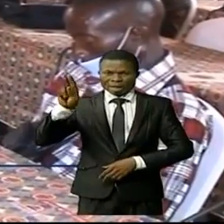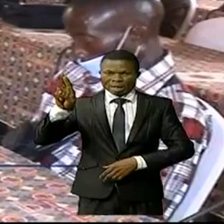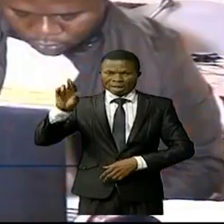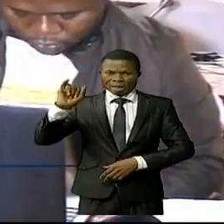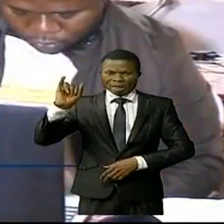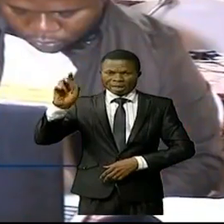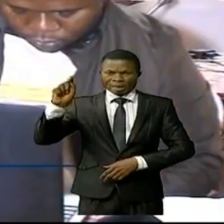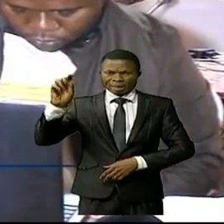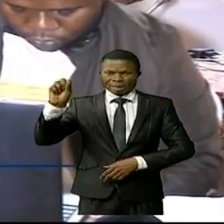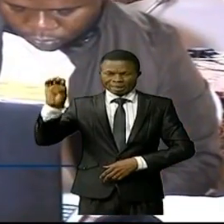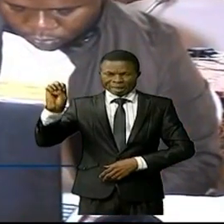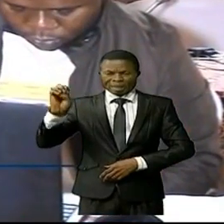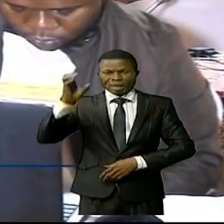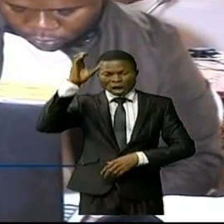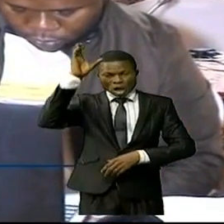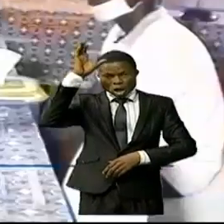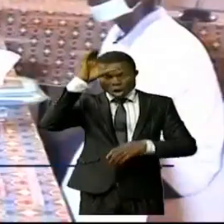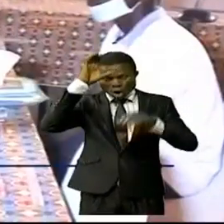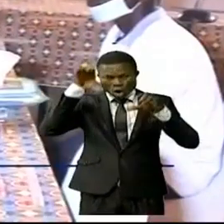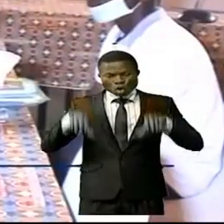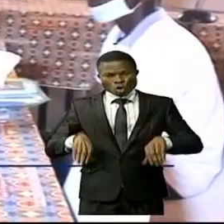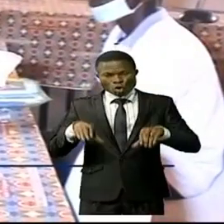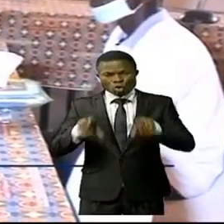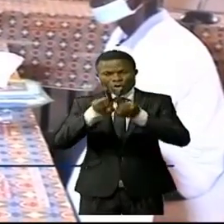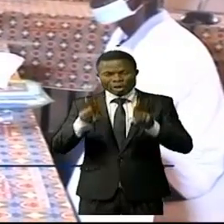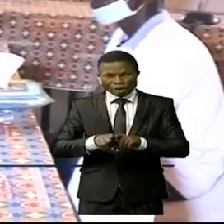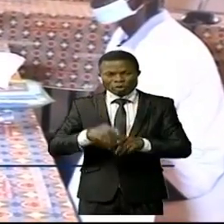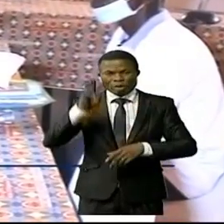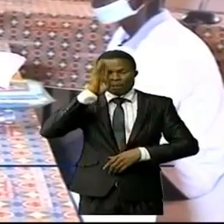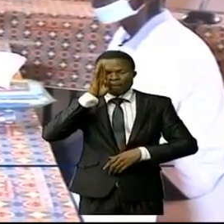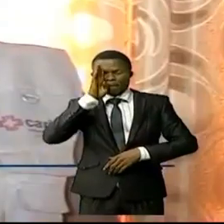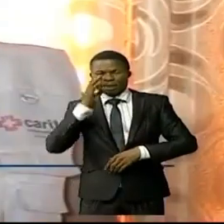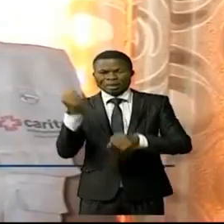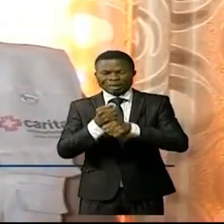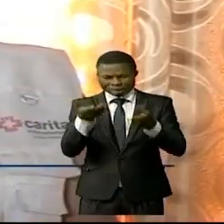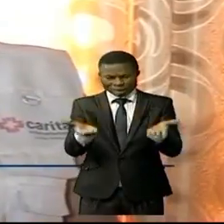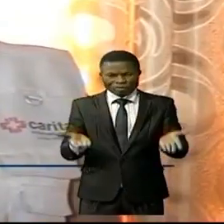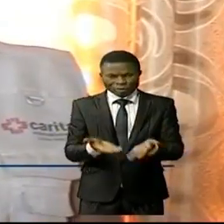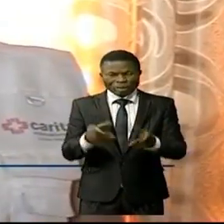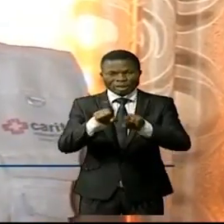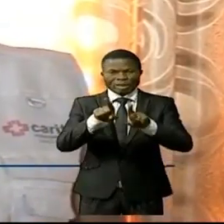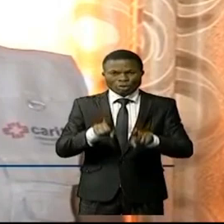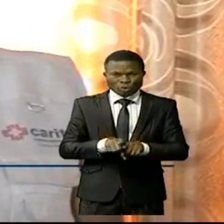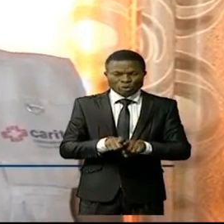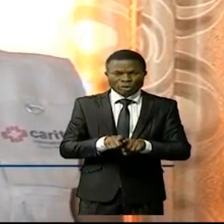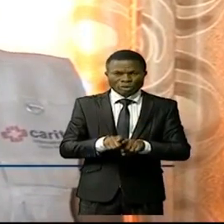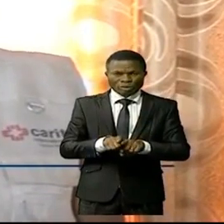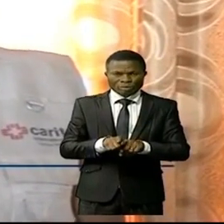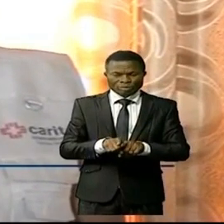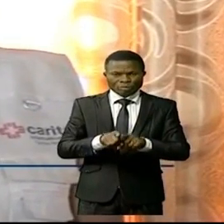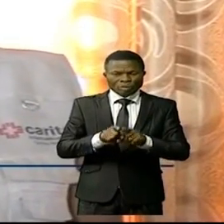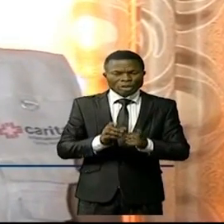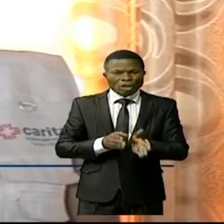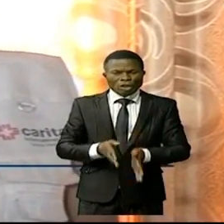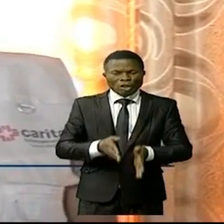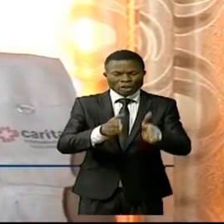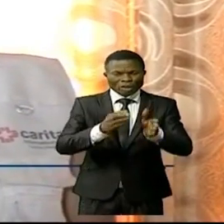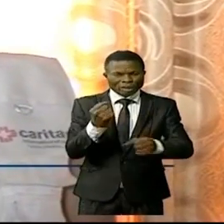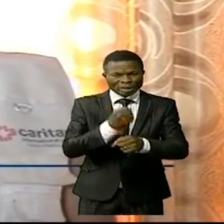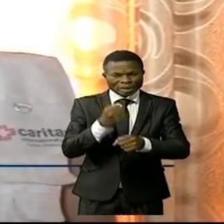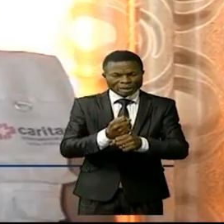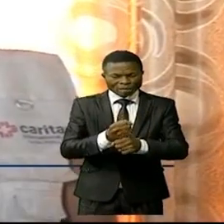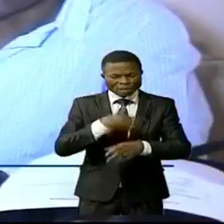Internationale Agrégique aux acteurs agricoles au Congo et aussi des chemins qui restent à